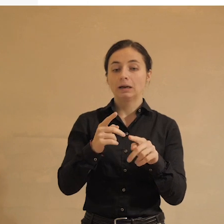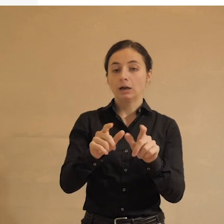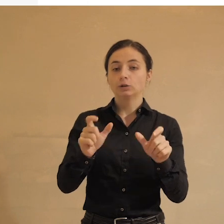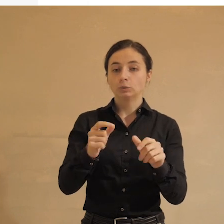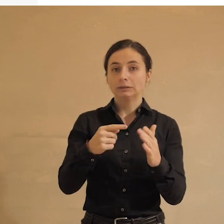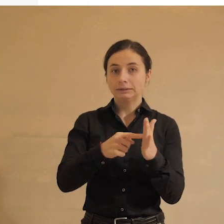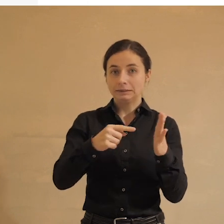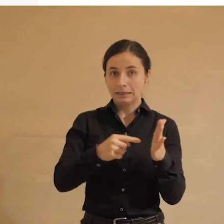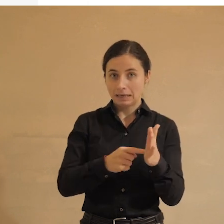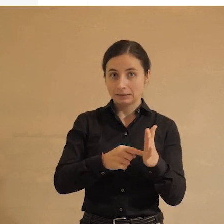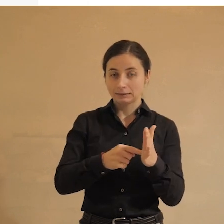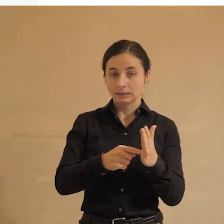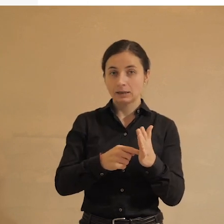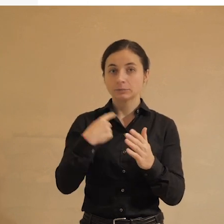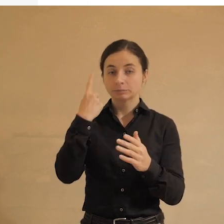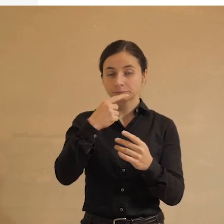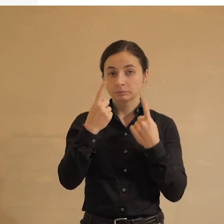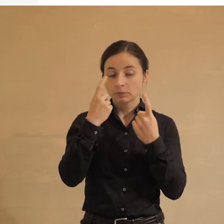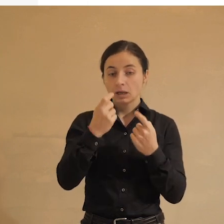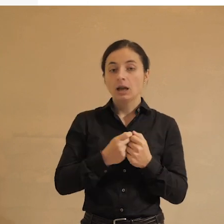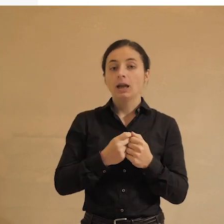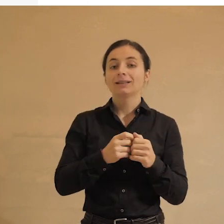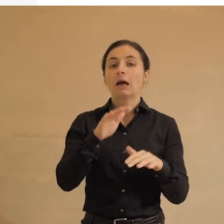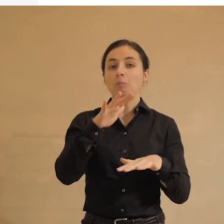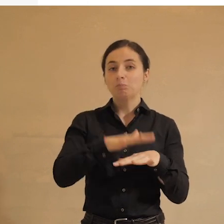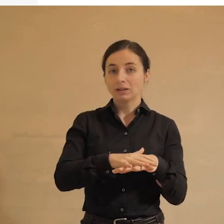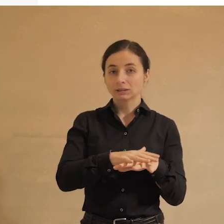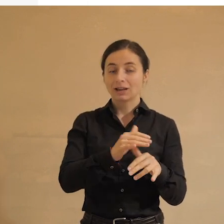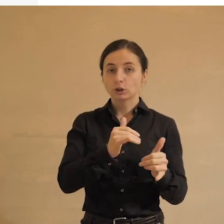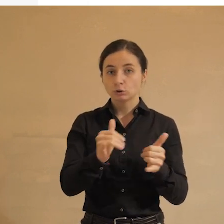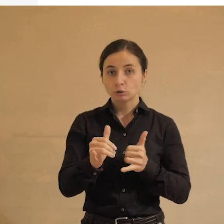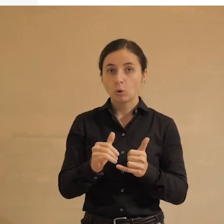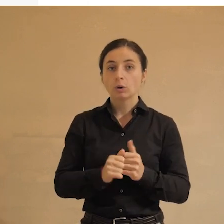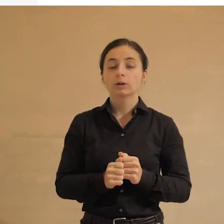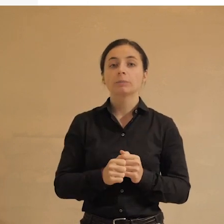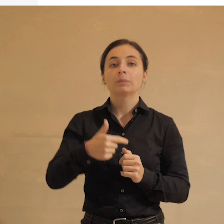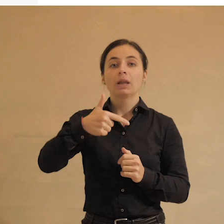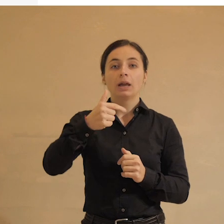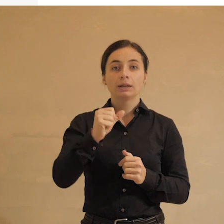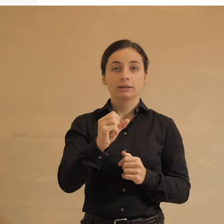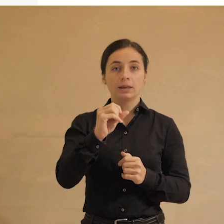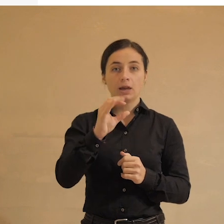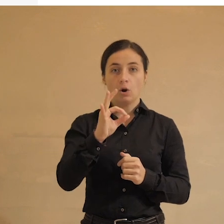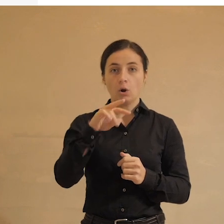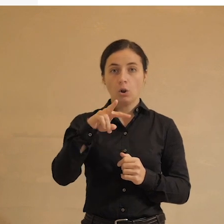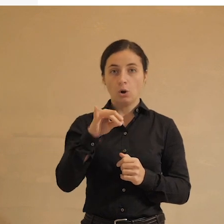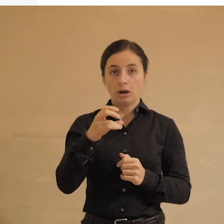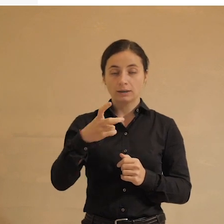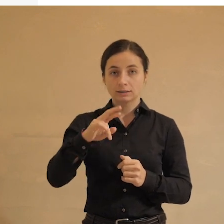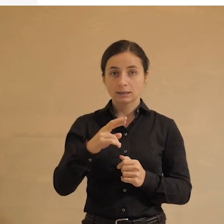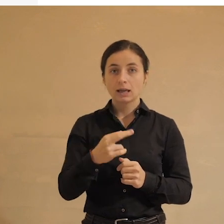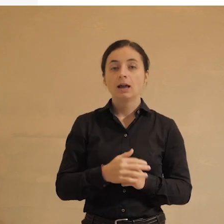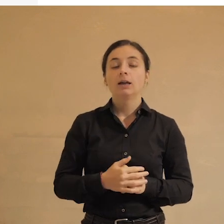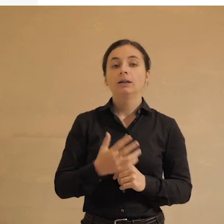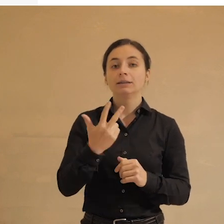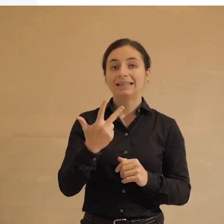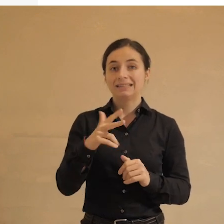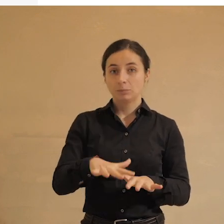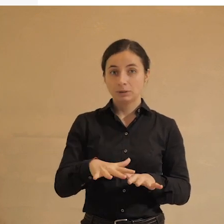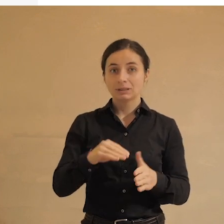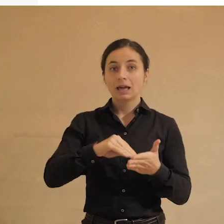персональными данными, это банковские услуги, получение банковских услуг, это геолокация, и на третьем месте это